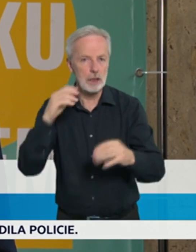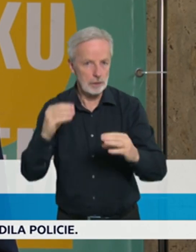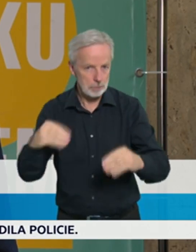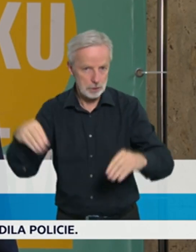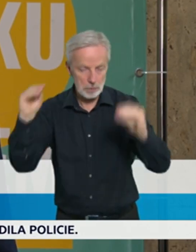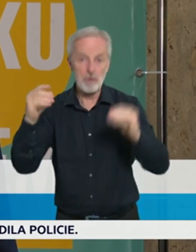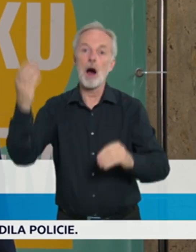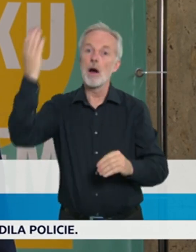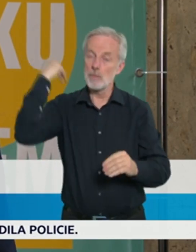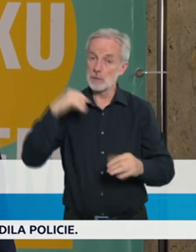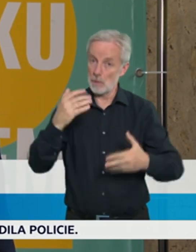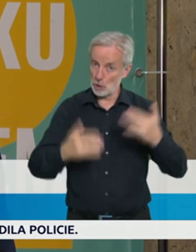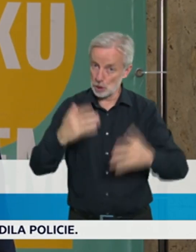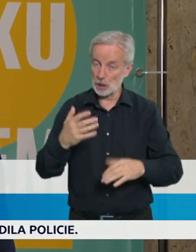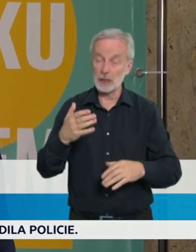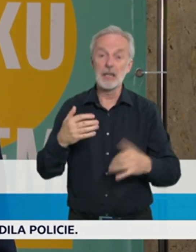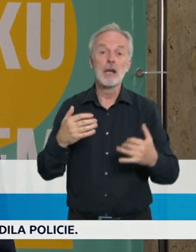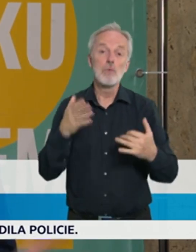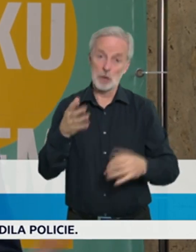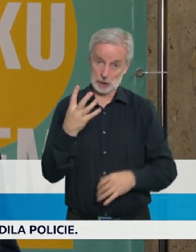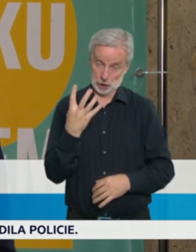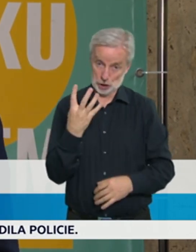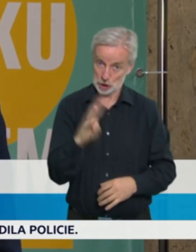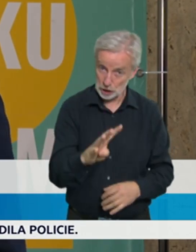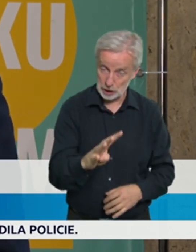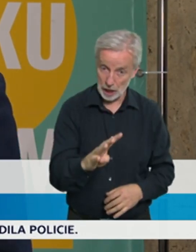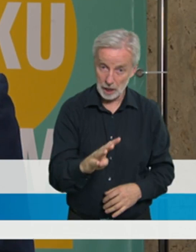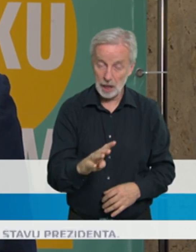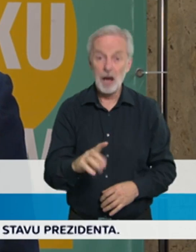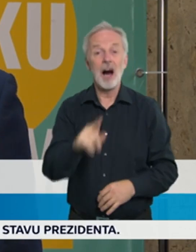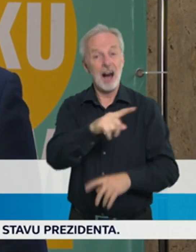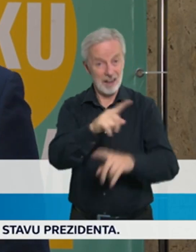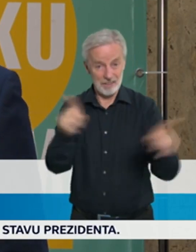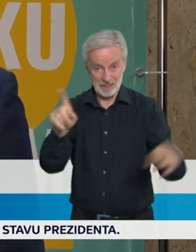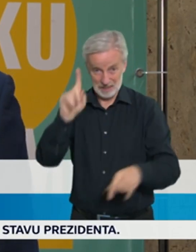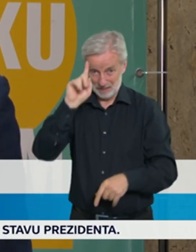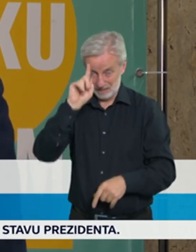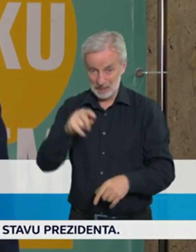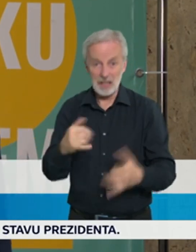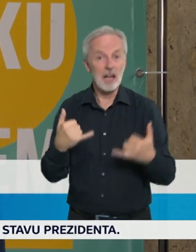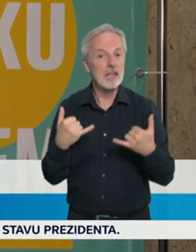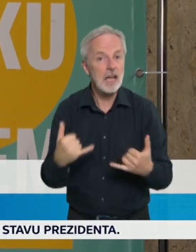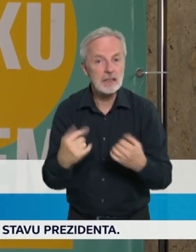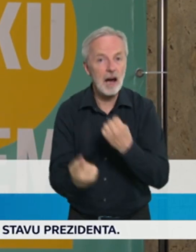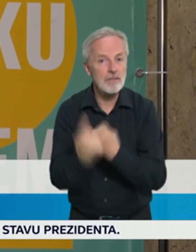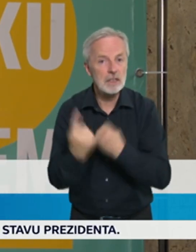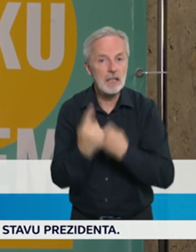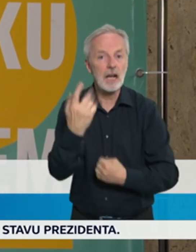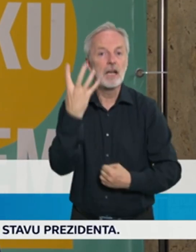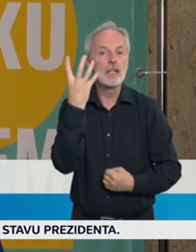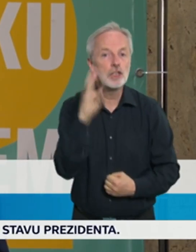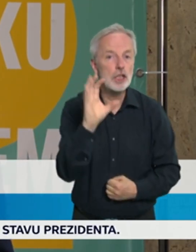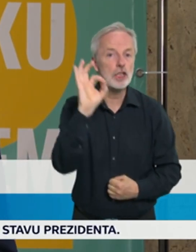hospitalizovaných v nemocnicích. A víte, že to poslední číslo zneště je asi 407. Takže skutečně